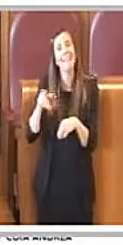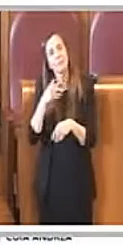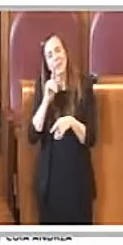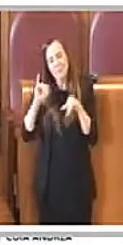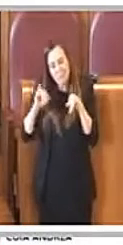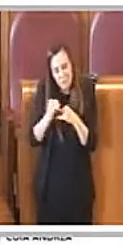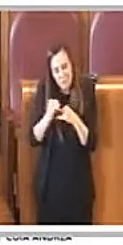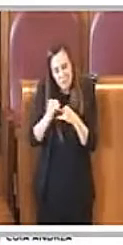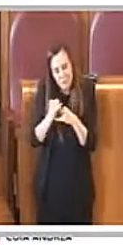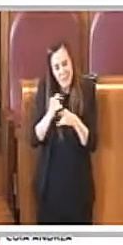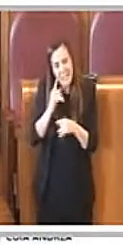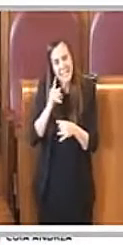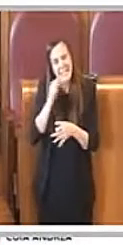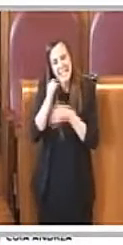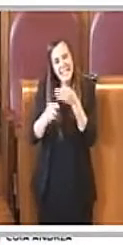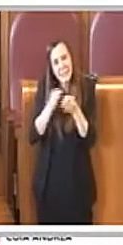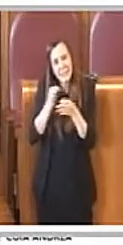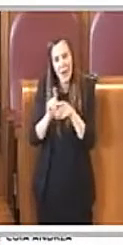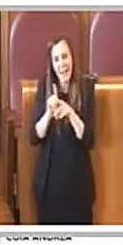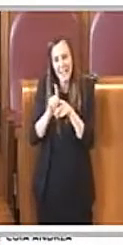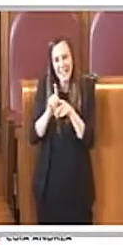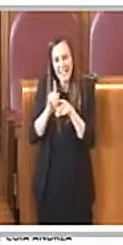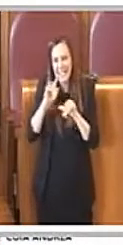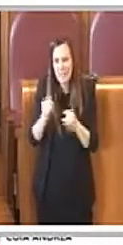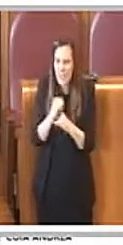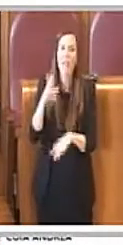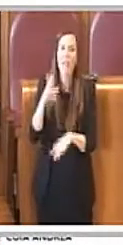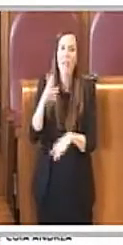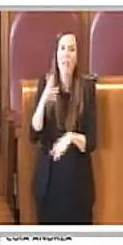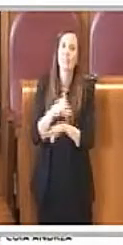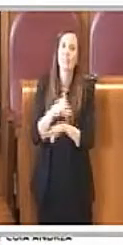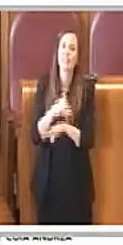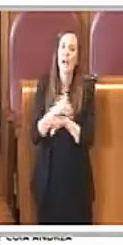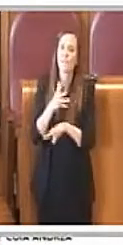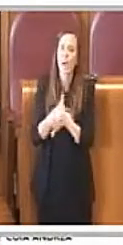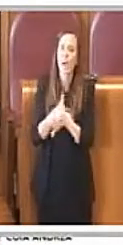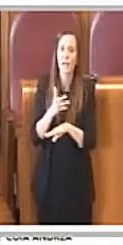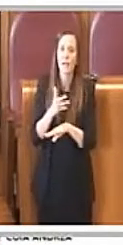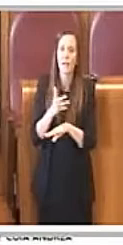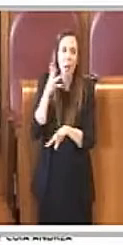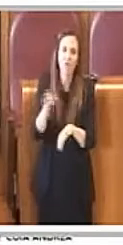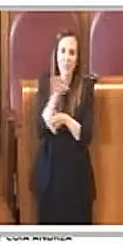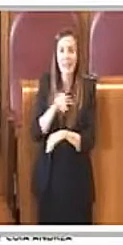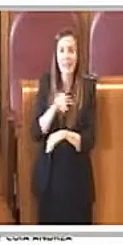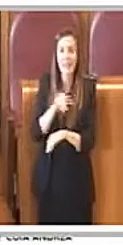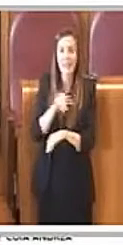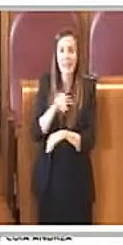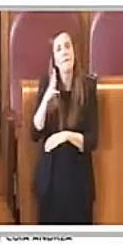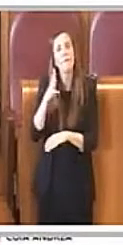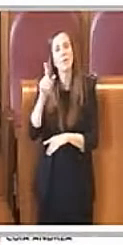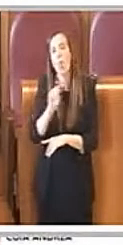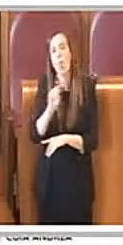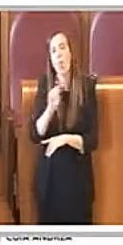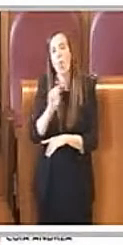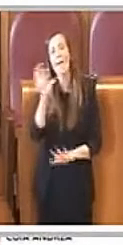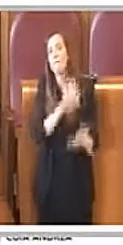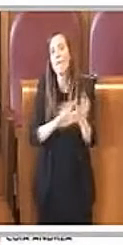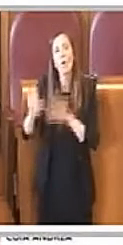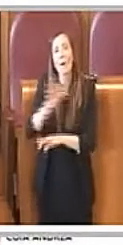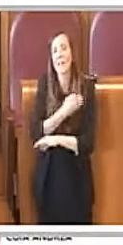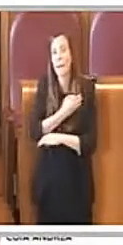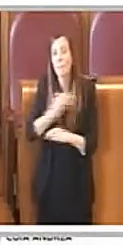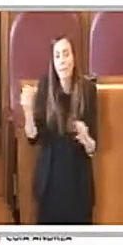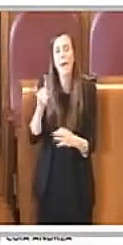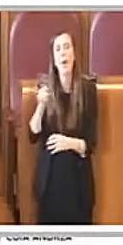altrimenti rischia di fare degli interventi fuori luogo. Insomma, secondo me o è malinformata o non è interessata la verità.